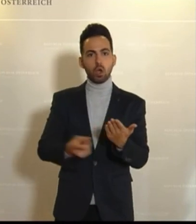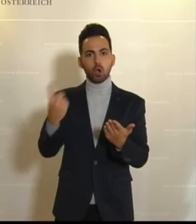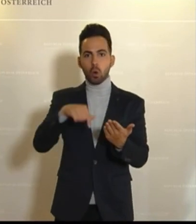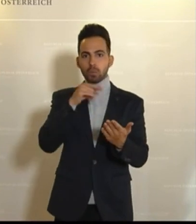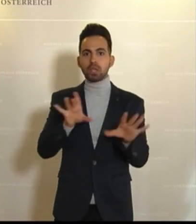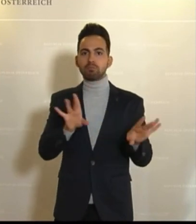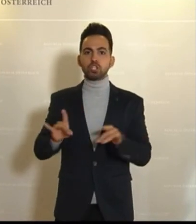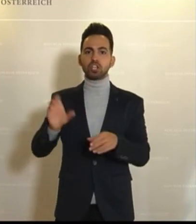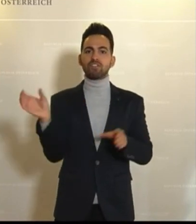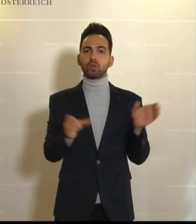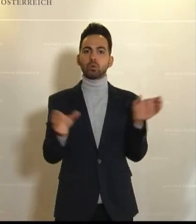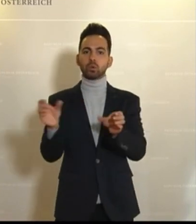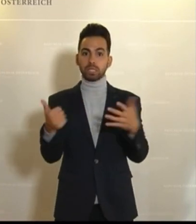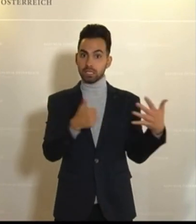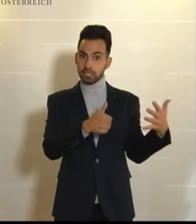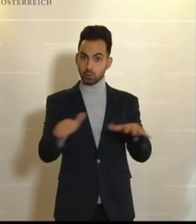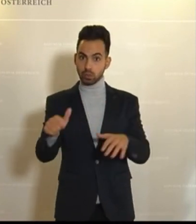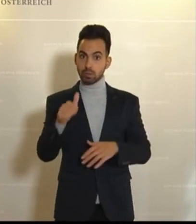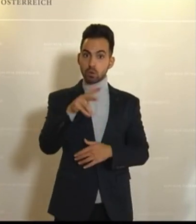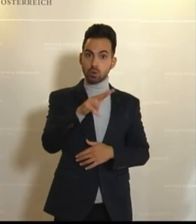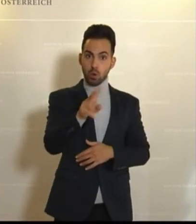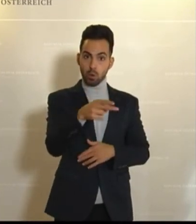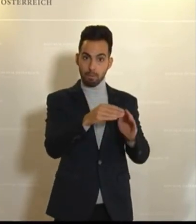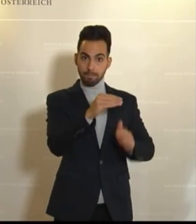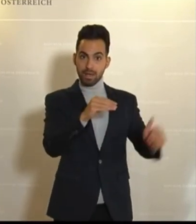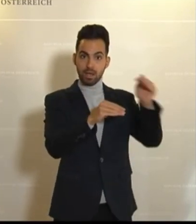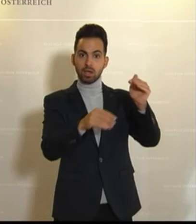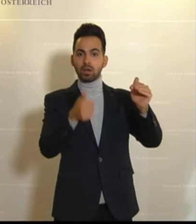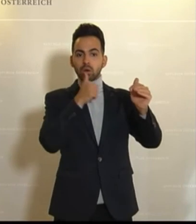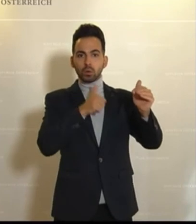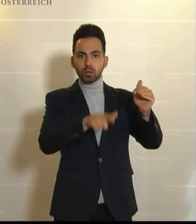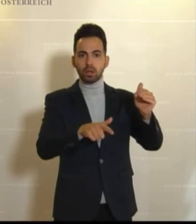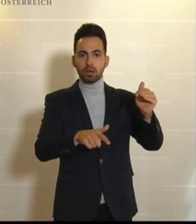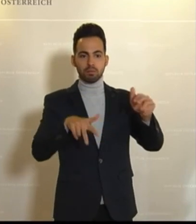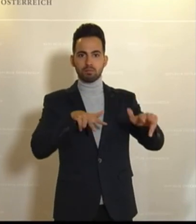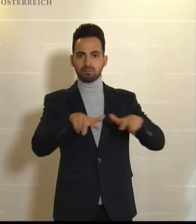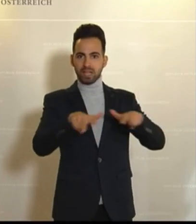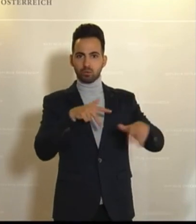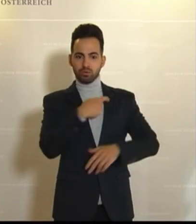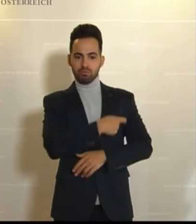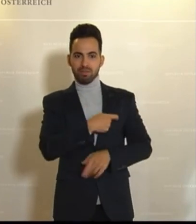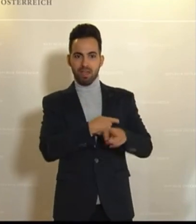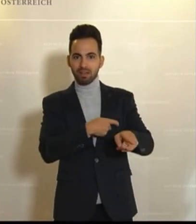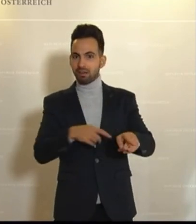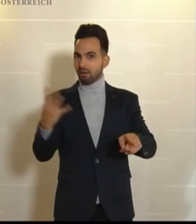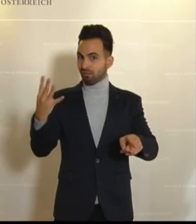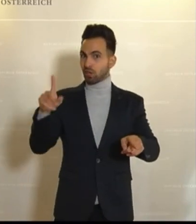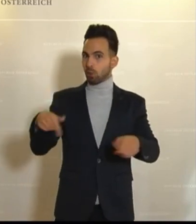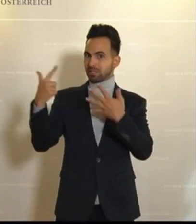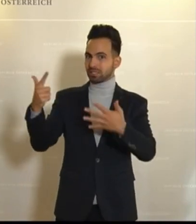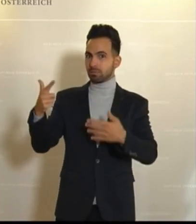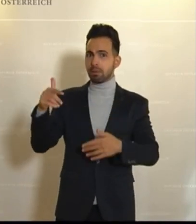Mit den 600 Millionen Euro mehr, die ich errechne, der Milliarde, die die grüne Regierungsfraktion errechnet, kommen Sie nicht gegen die 4,7 Milliarden